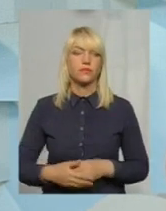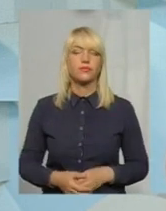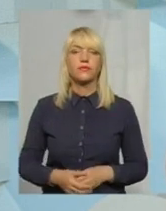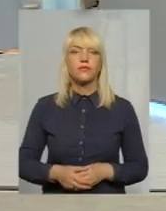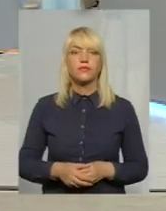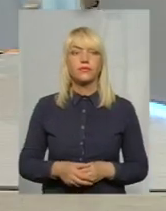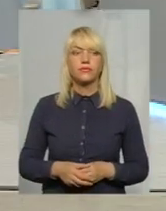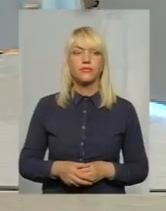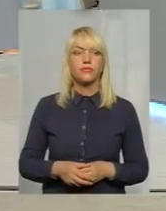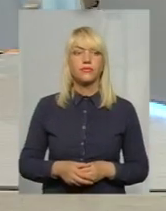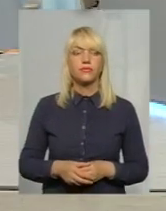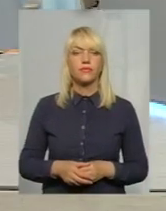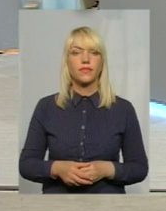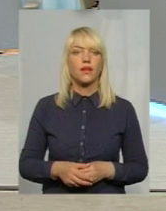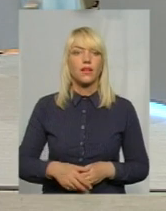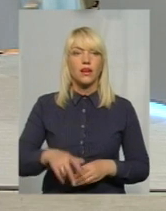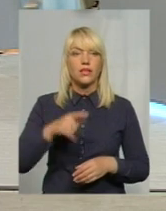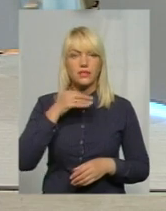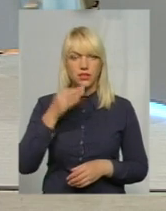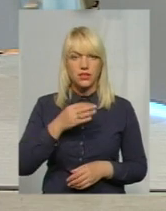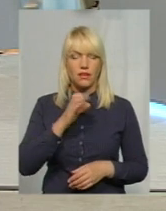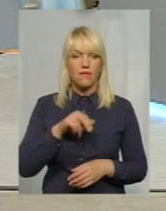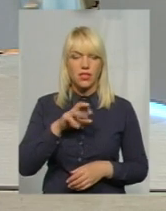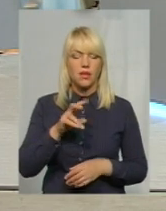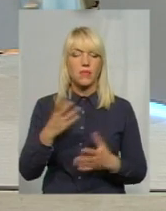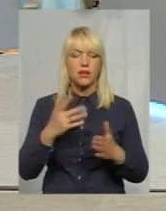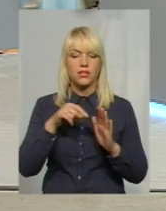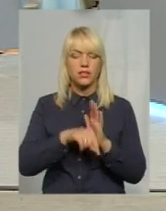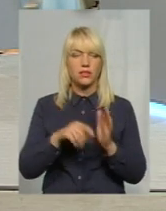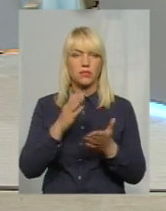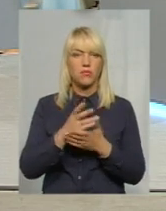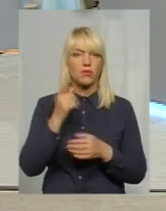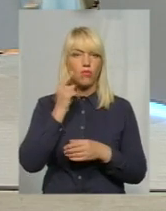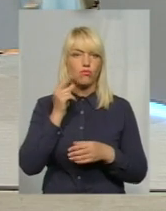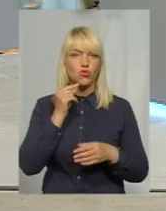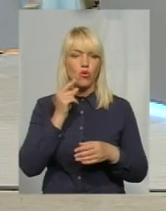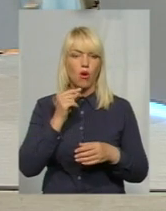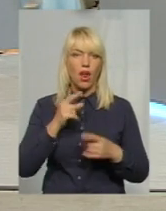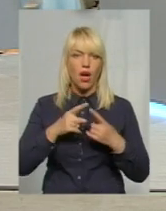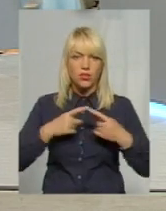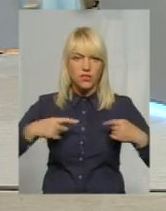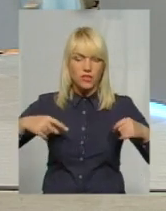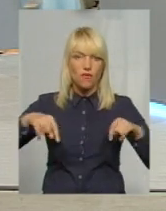А скажіть, пане Вадиме, яке взагалі значення має мжелярство для області загалом?